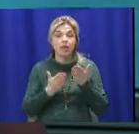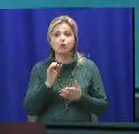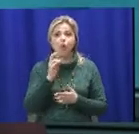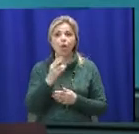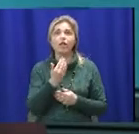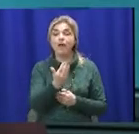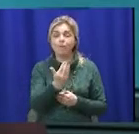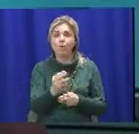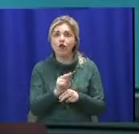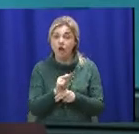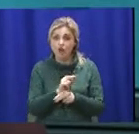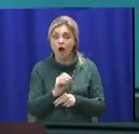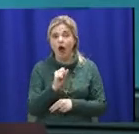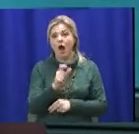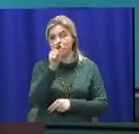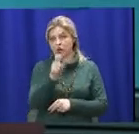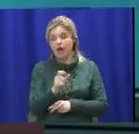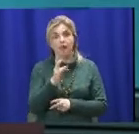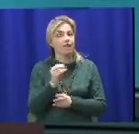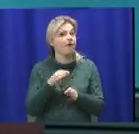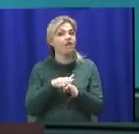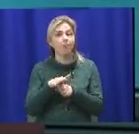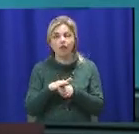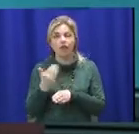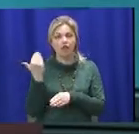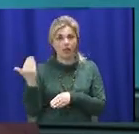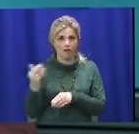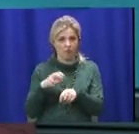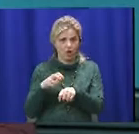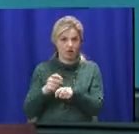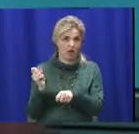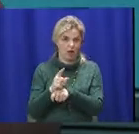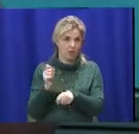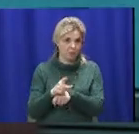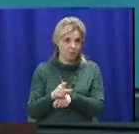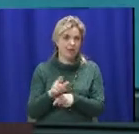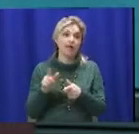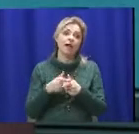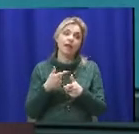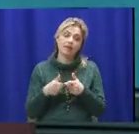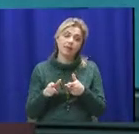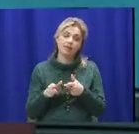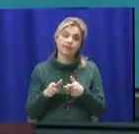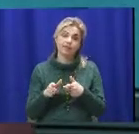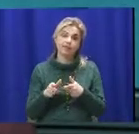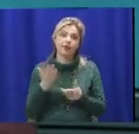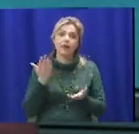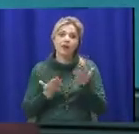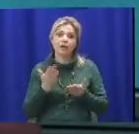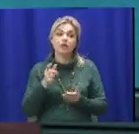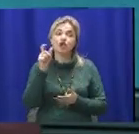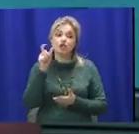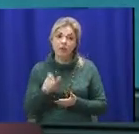лечит, а пациент не выполняет его рекомендации. Или, если человек